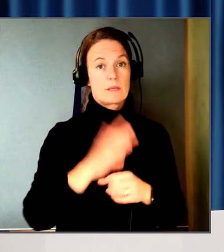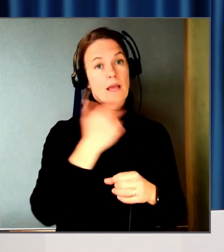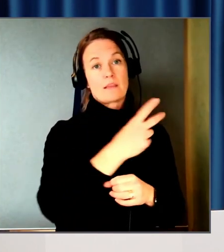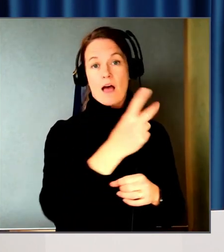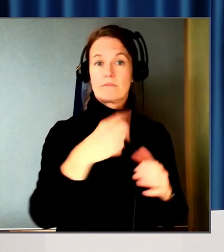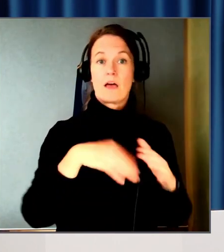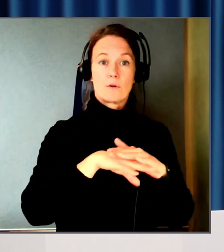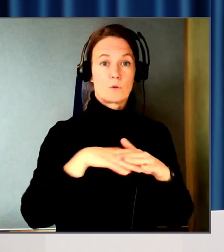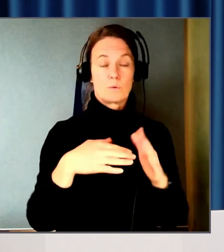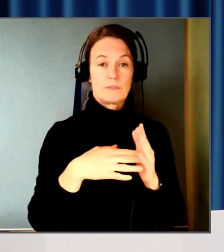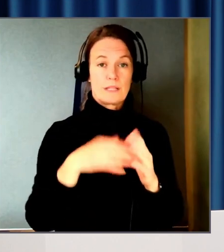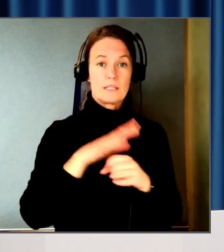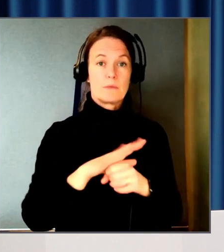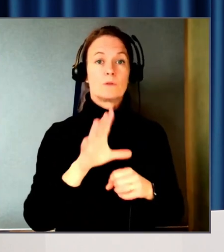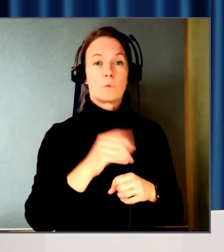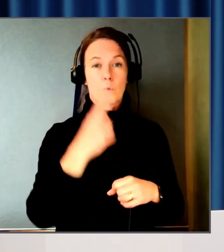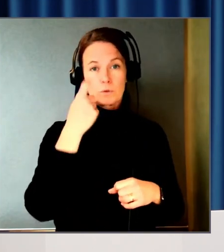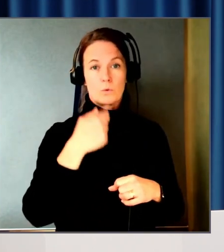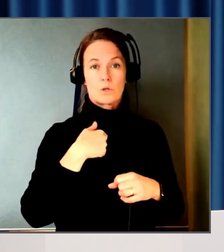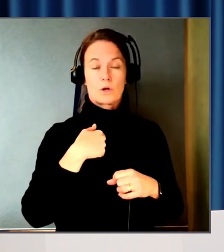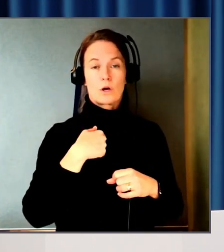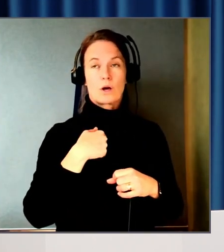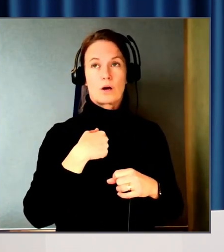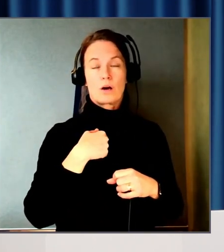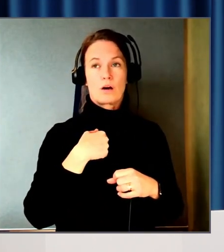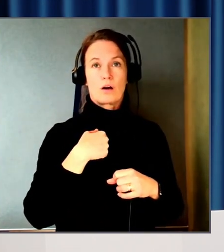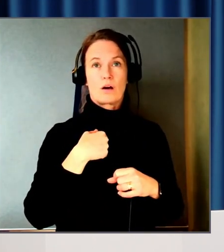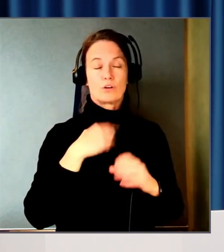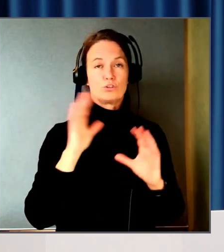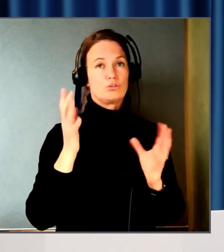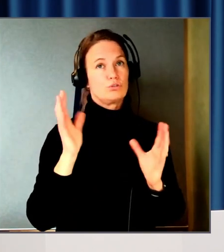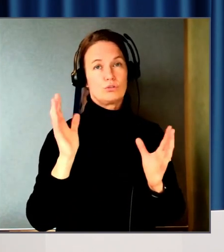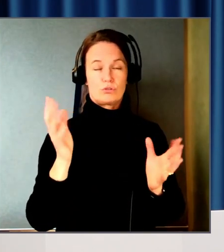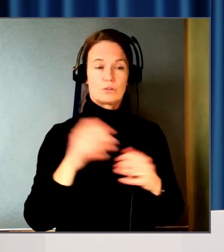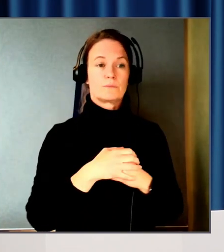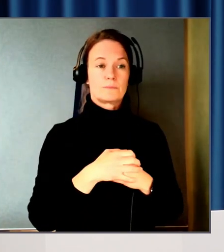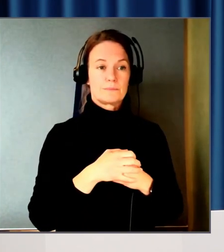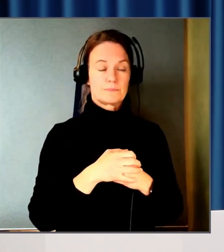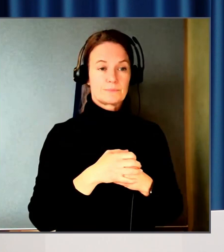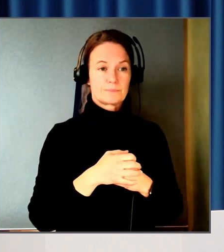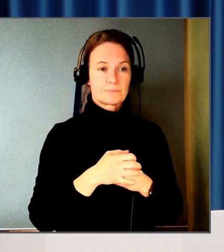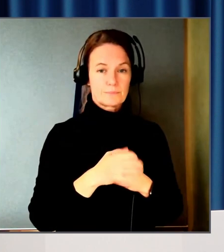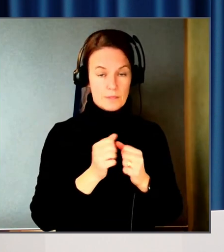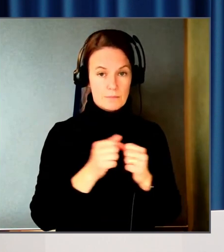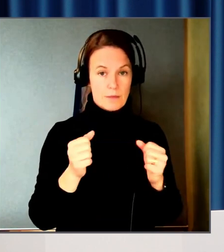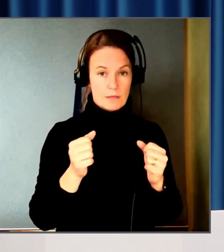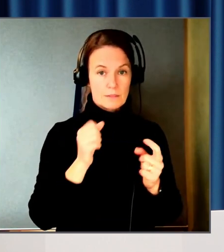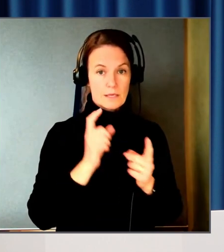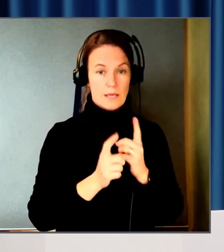grund. Då tror jag man, då ska jag väldigt mycket till för att man ska åka dit på det. Däremot så kan det vara så att